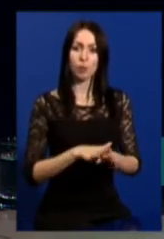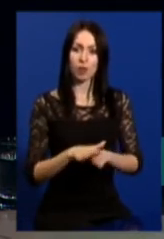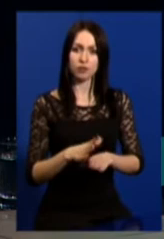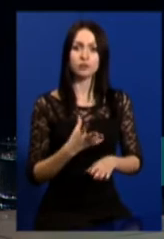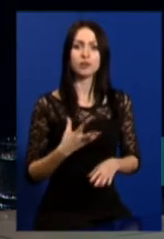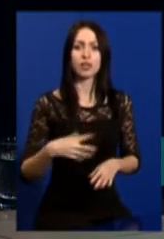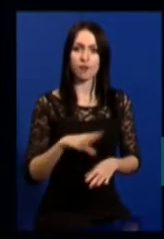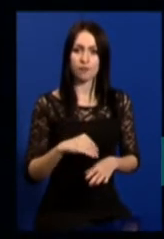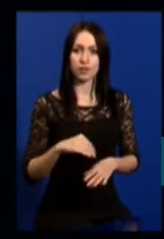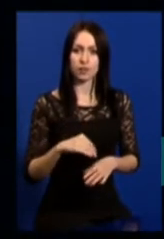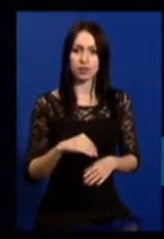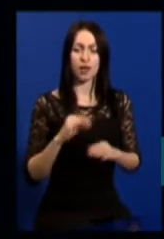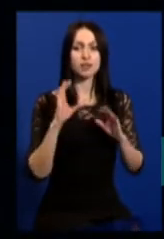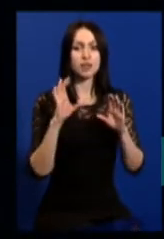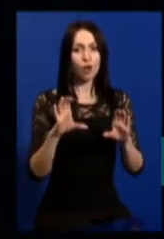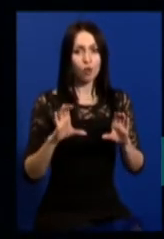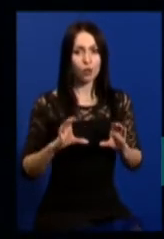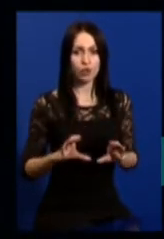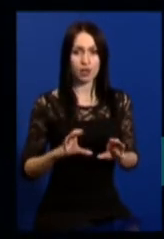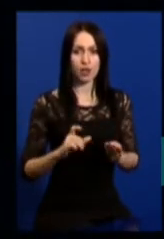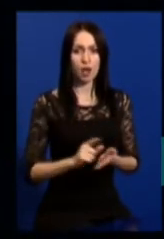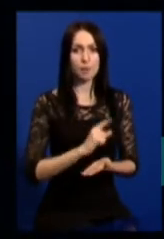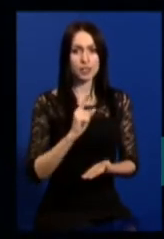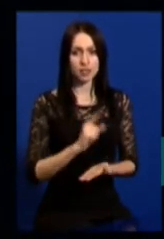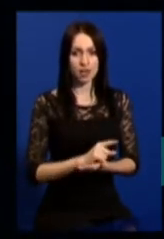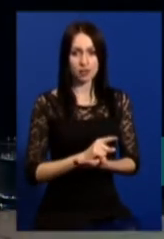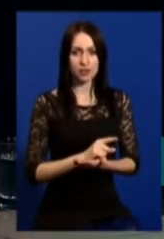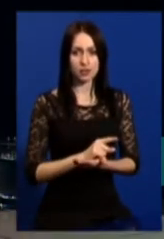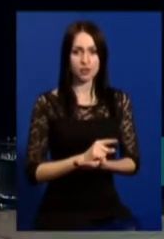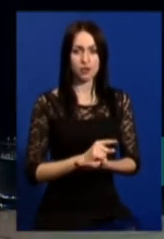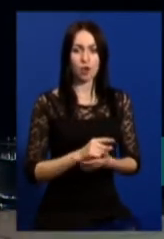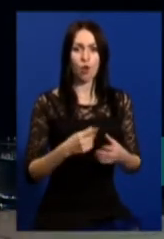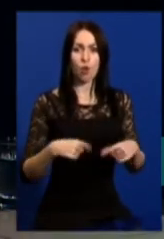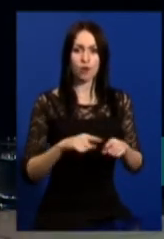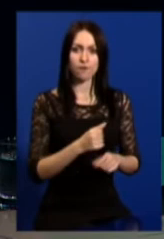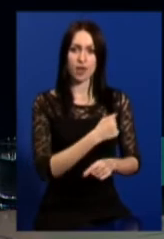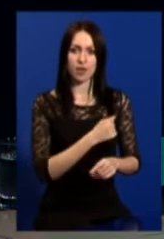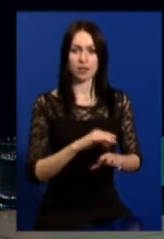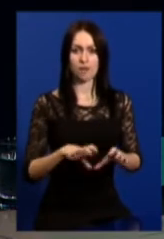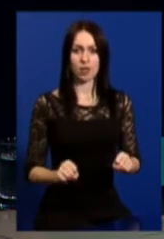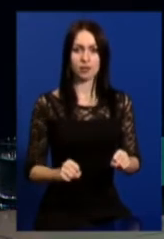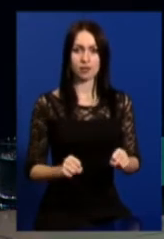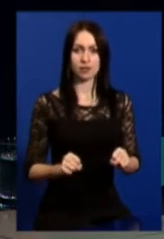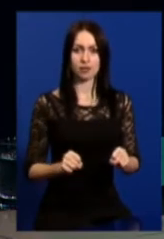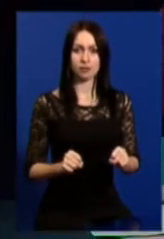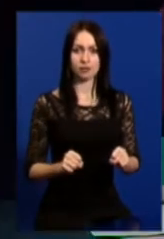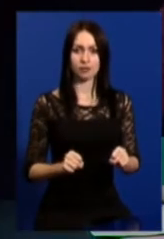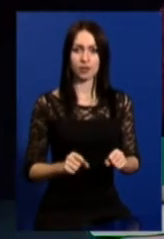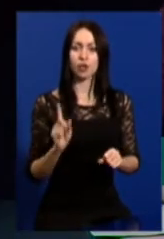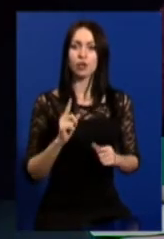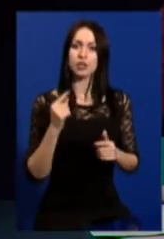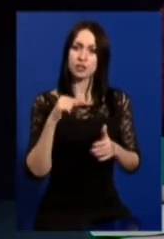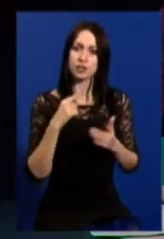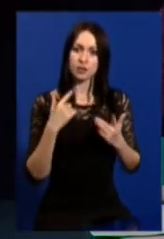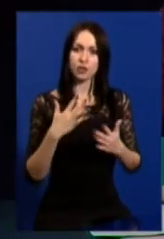всіх законних обов'язків органами військової влади. Чи означає